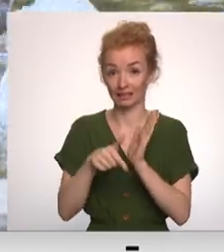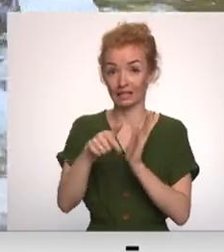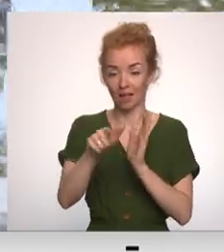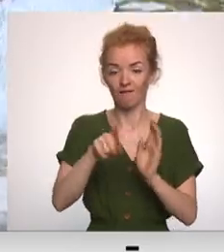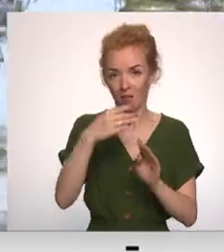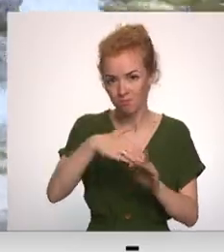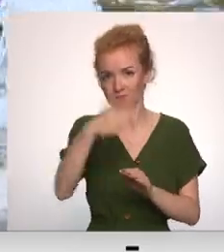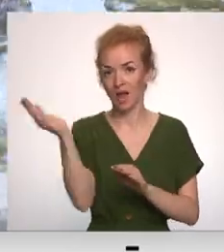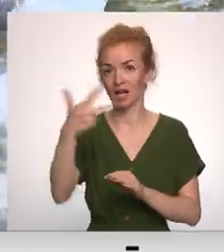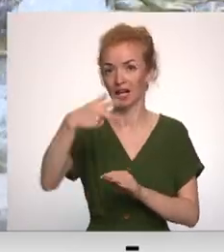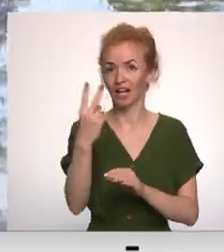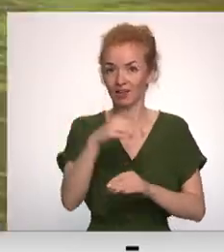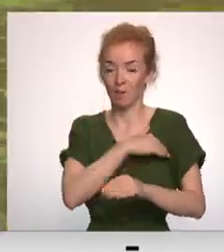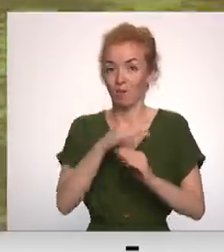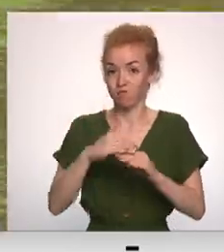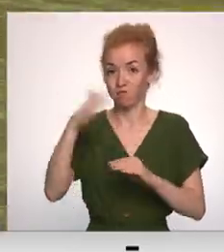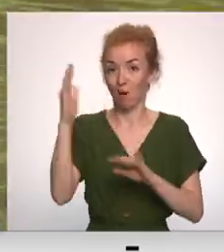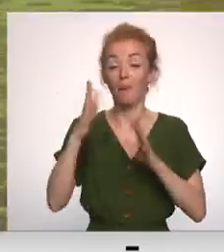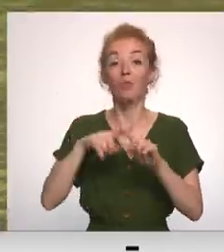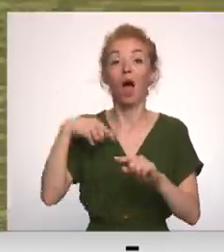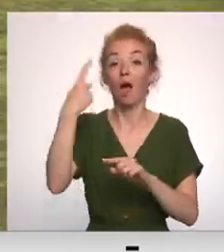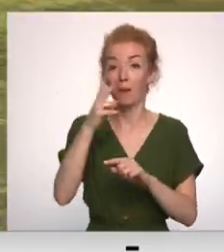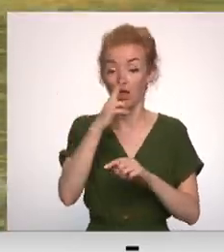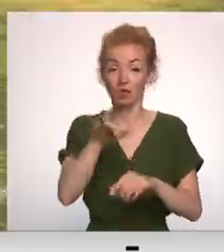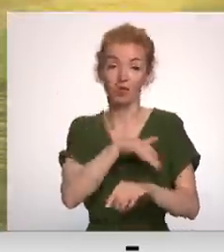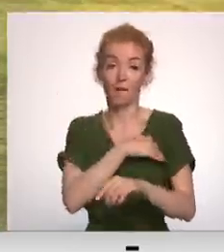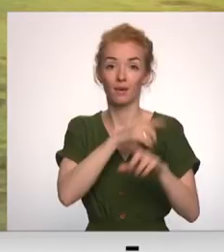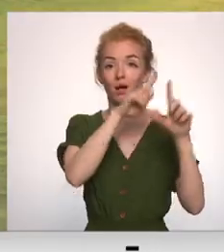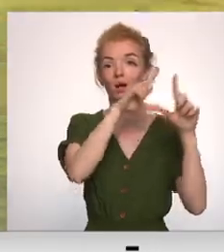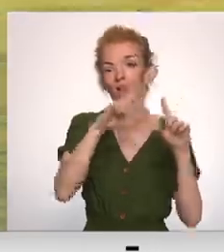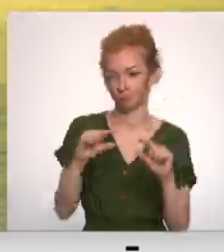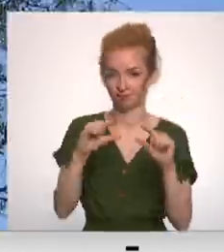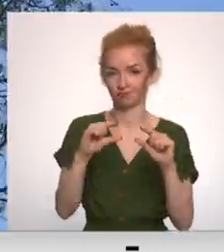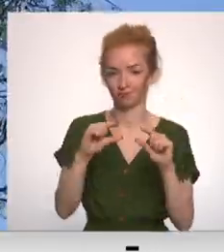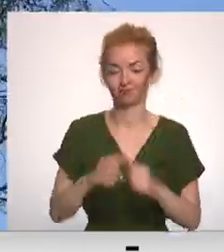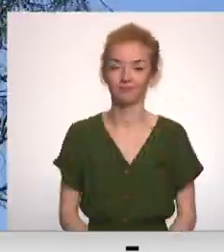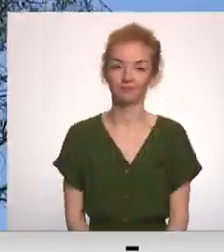pārsniegs 32 grādu atdzīmi, bet nākamnedēļ temperatūra kļūs mērenāk.